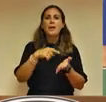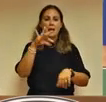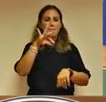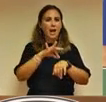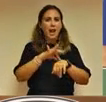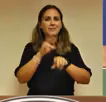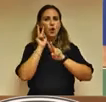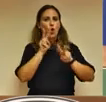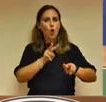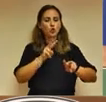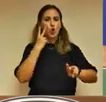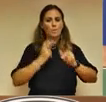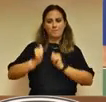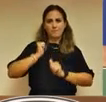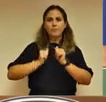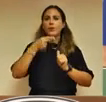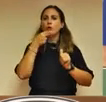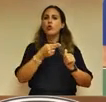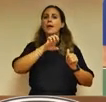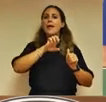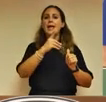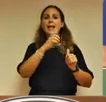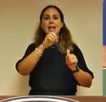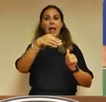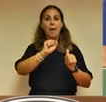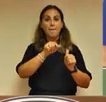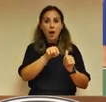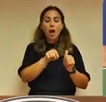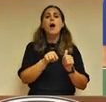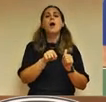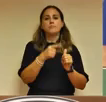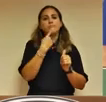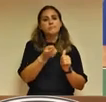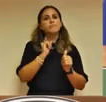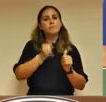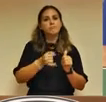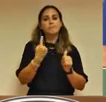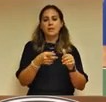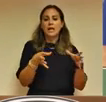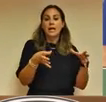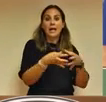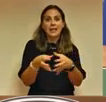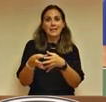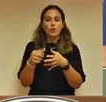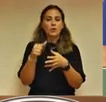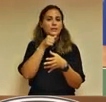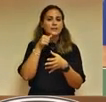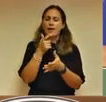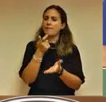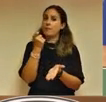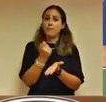Prevention ed EMA, rispetto alle categorie per le quali era prioritariamente